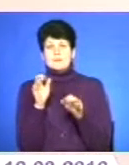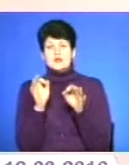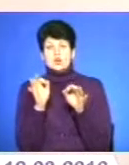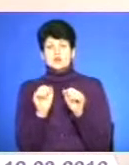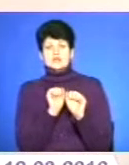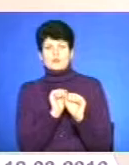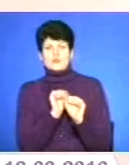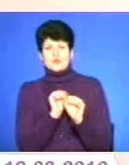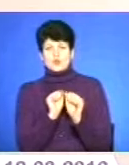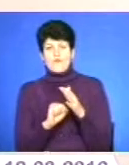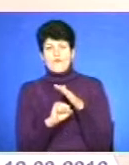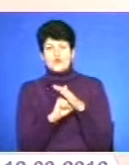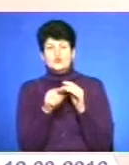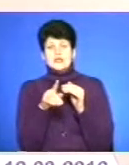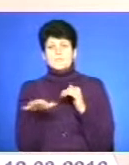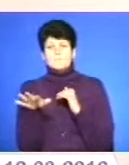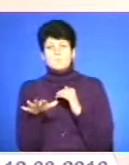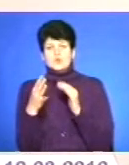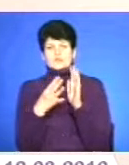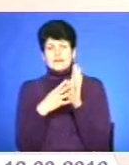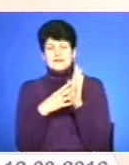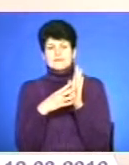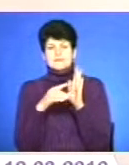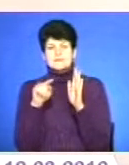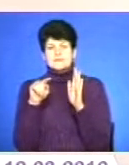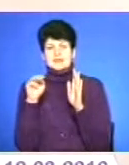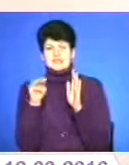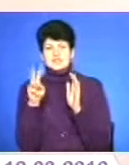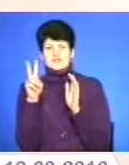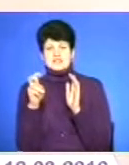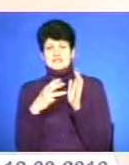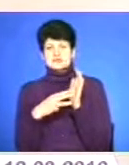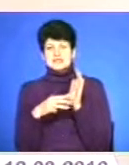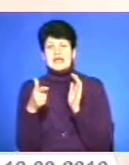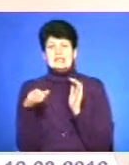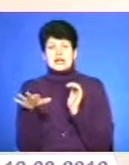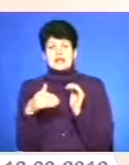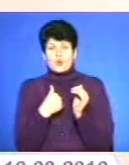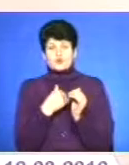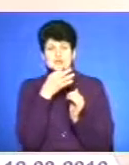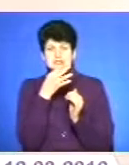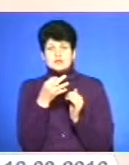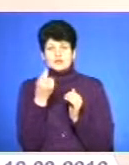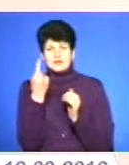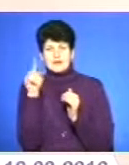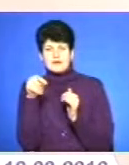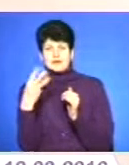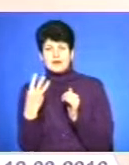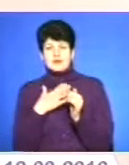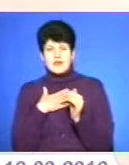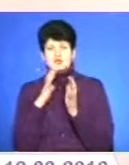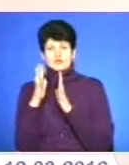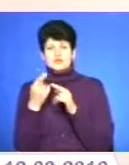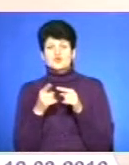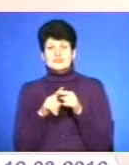фонду, їх площа 9 280 гектарів. Тобто я хочу сказати, що третина нашого всього лісу – це є